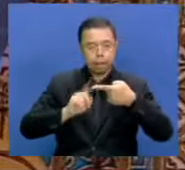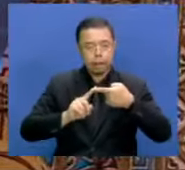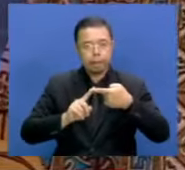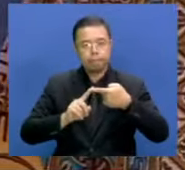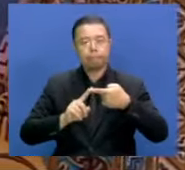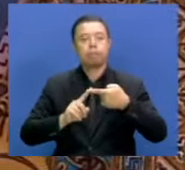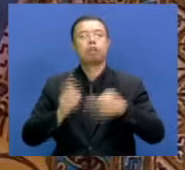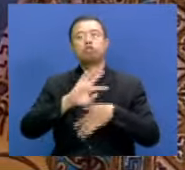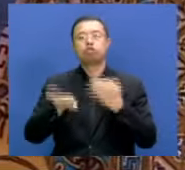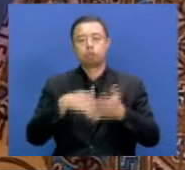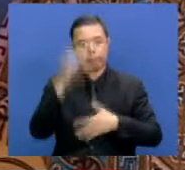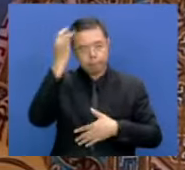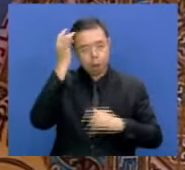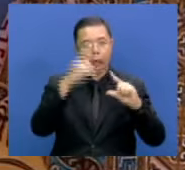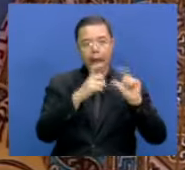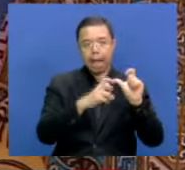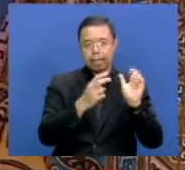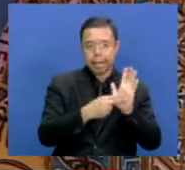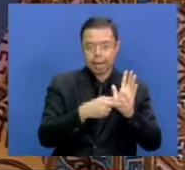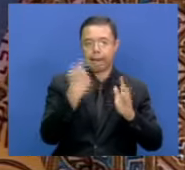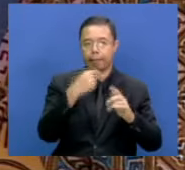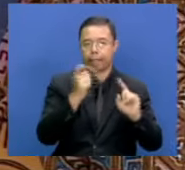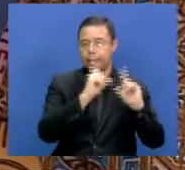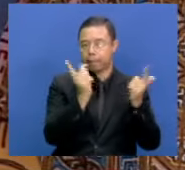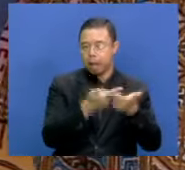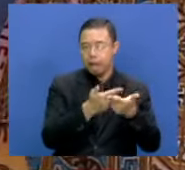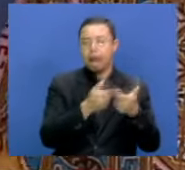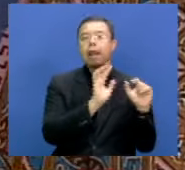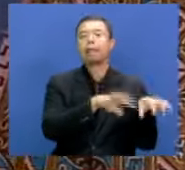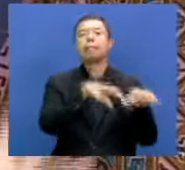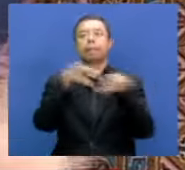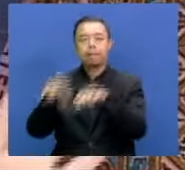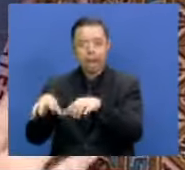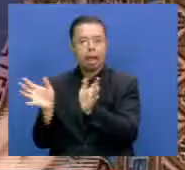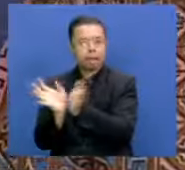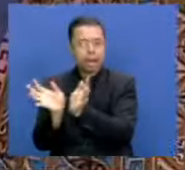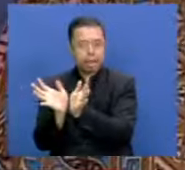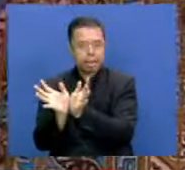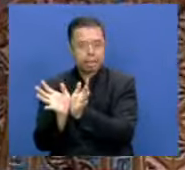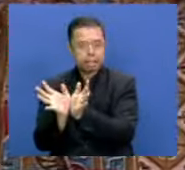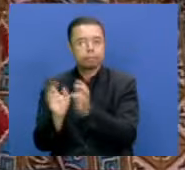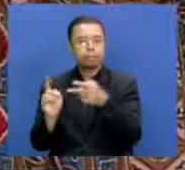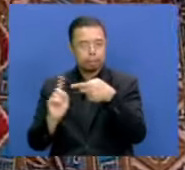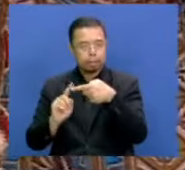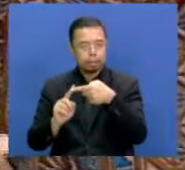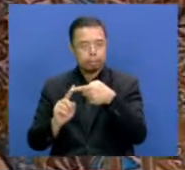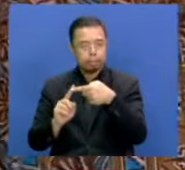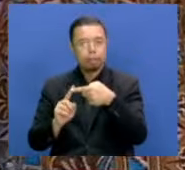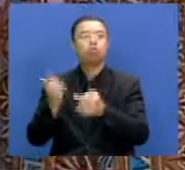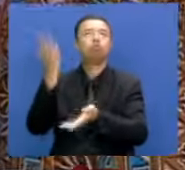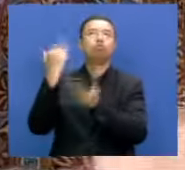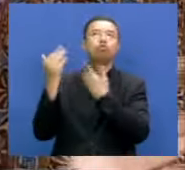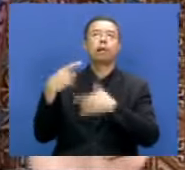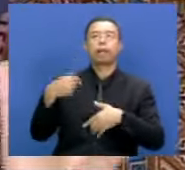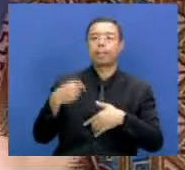semua pegawai ASN, KL pada satuan kerja, pejabat akan dipindahkan ke Ibu Kota Negara. Yang pertama, dulu kan